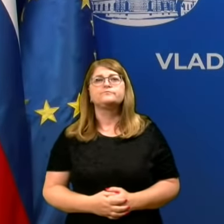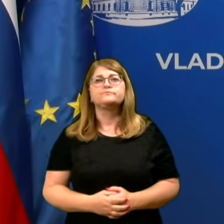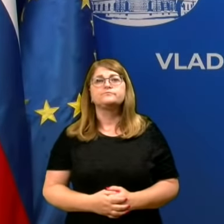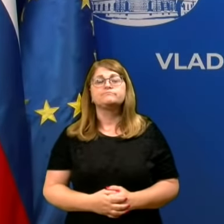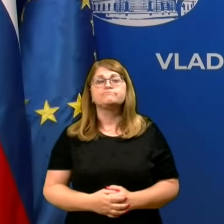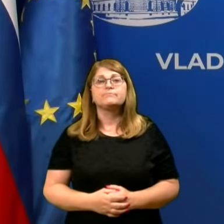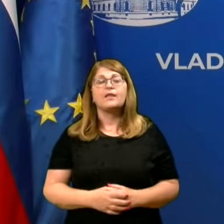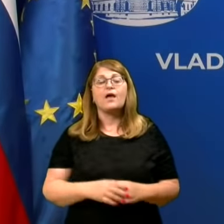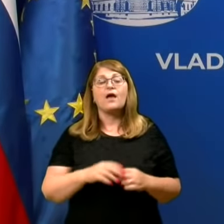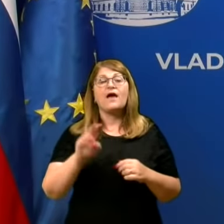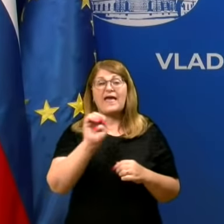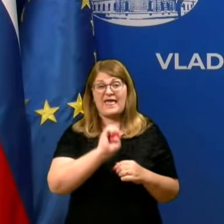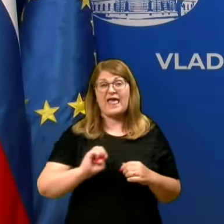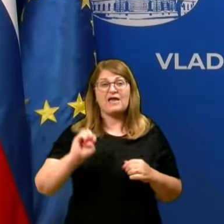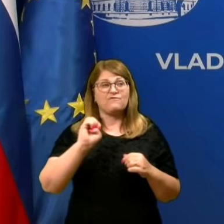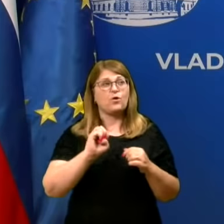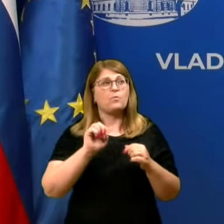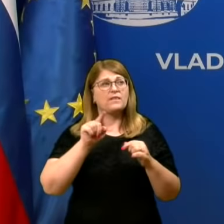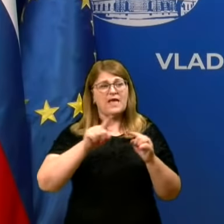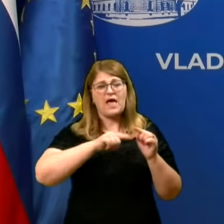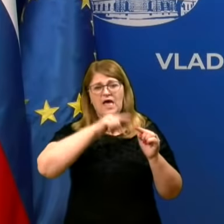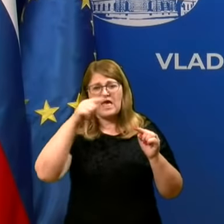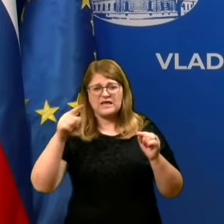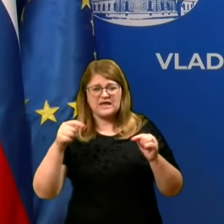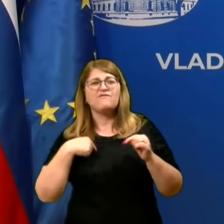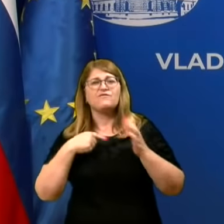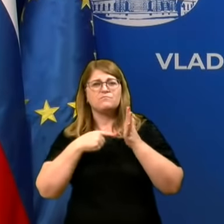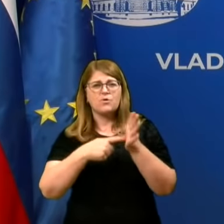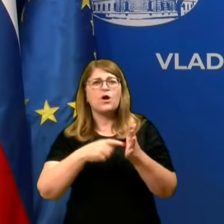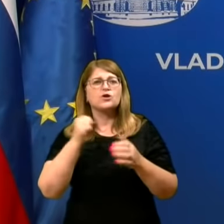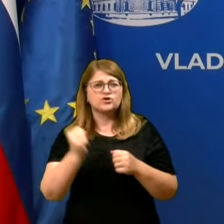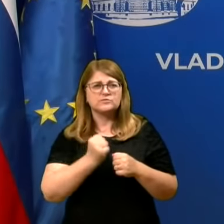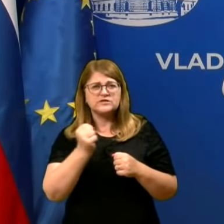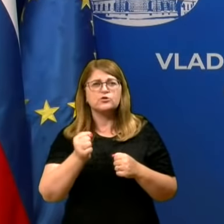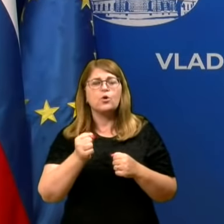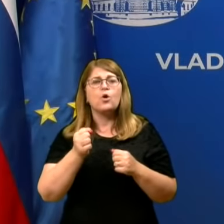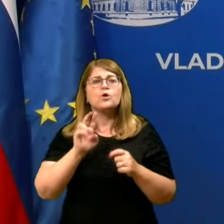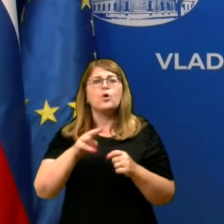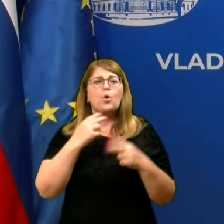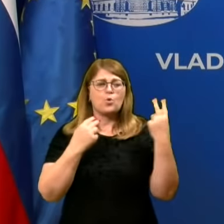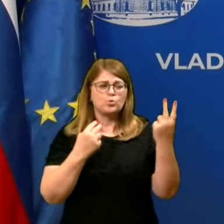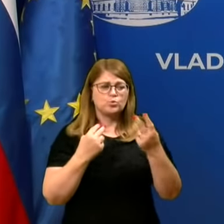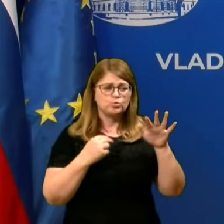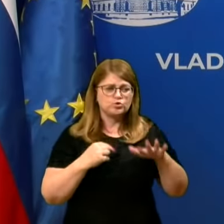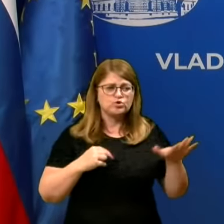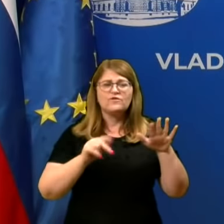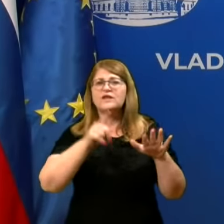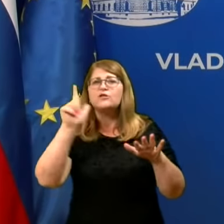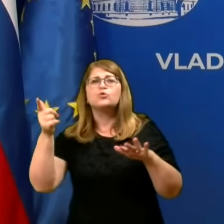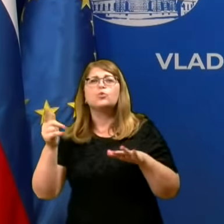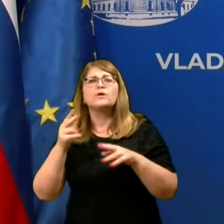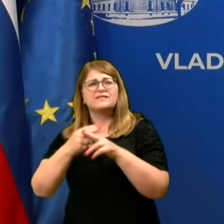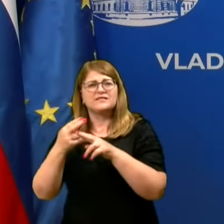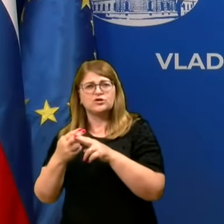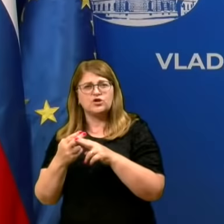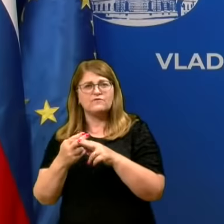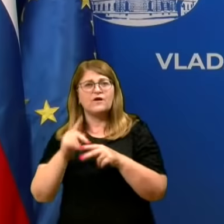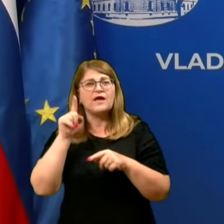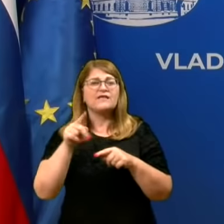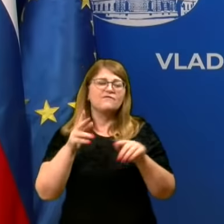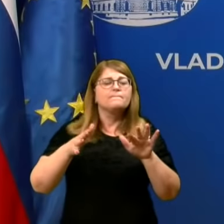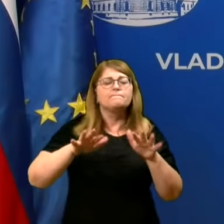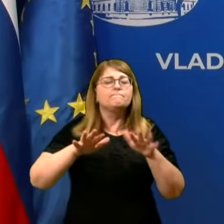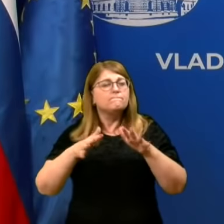Trend evropski, ta grab samo, da vam pokažem, kako trend v tako v Sloveniji, kako je v drugih državah in v